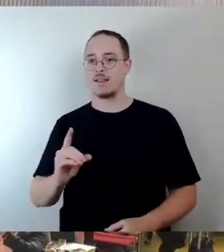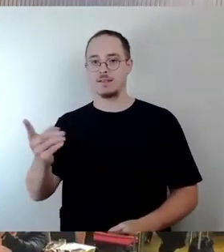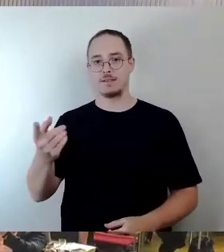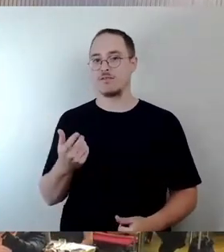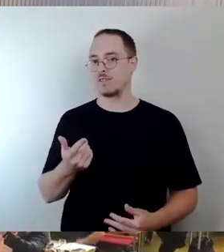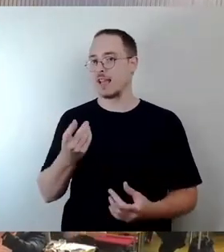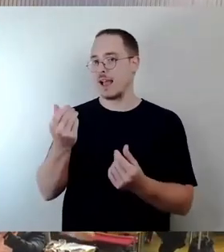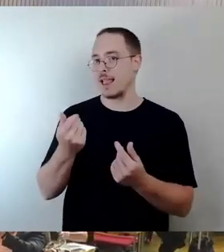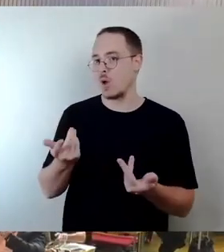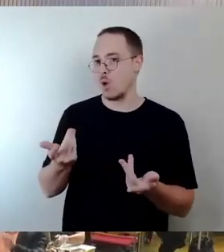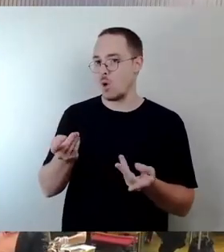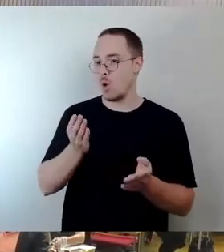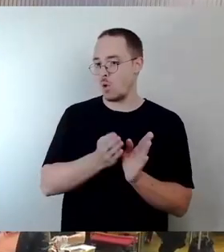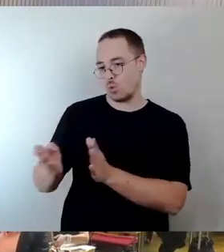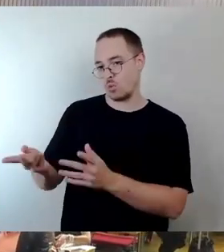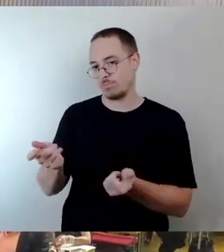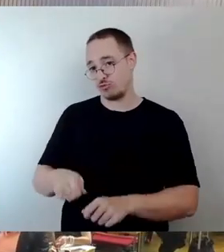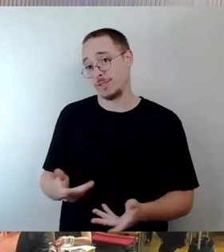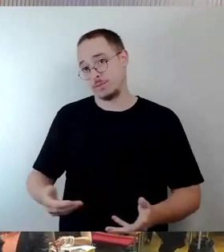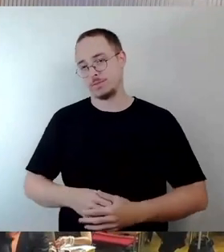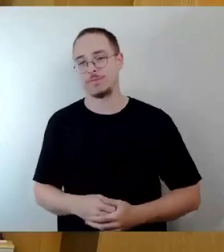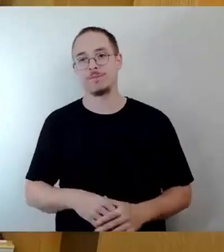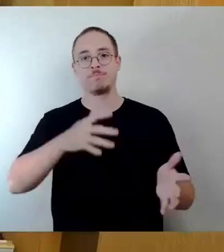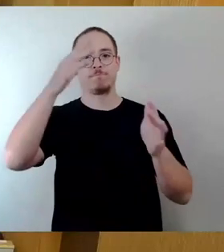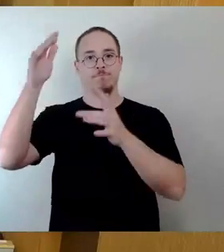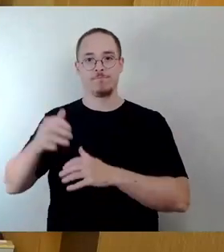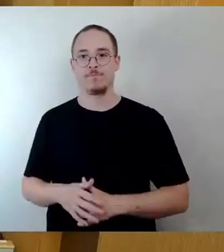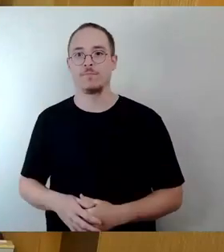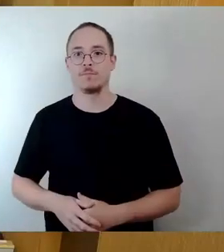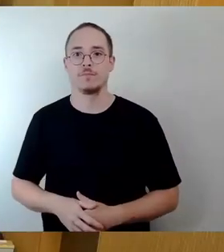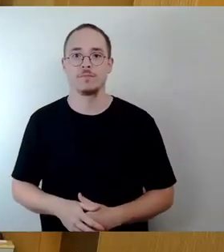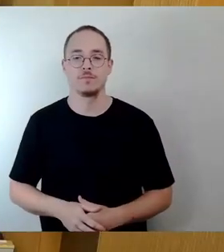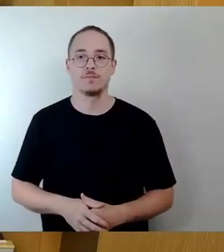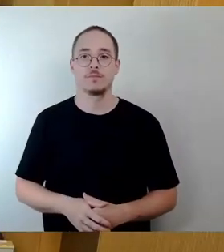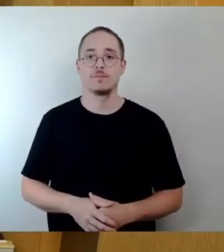Okay, dann machen wir weiter mit Anja Abel, danach einigen über SPD-Fraktion.